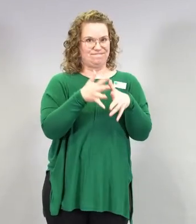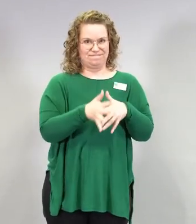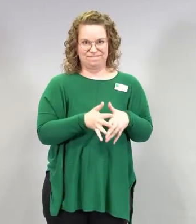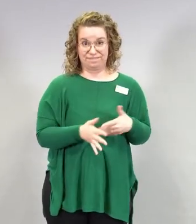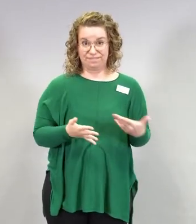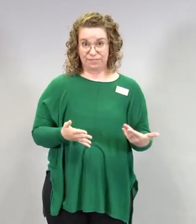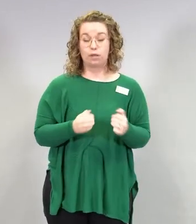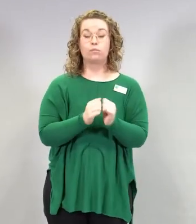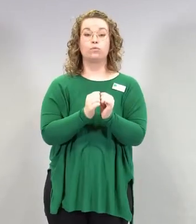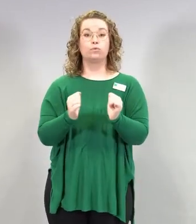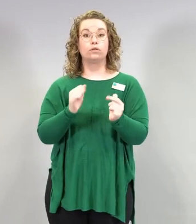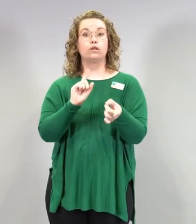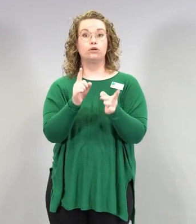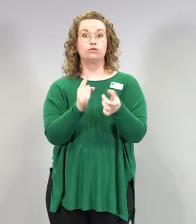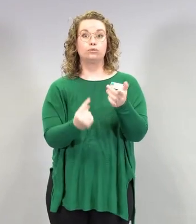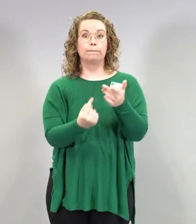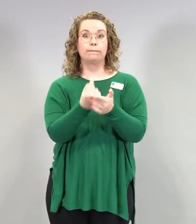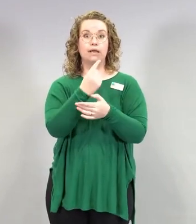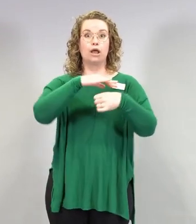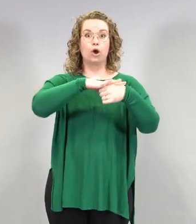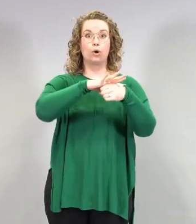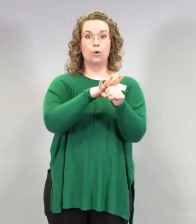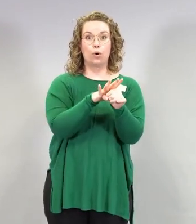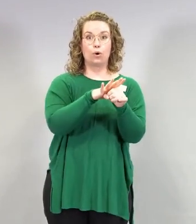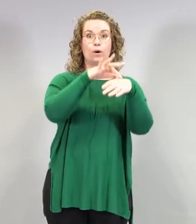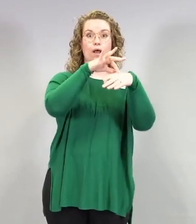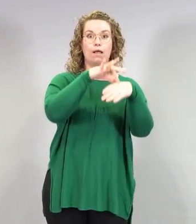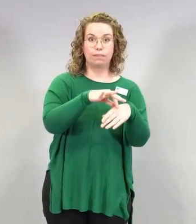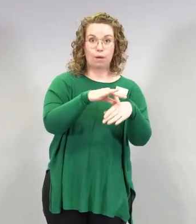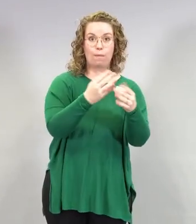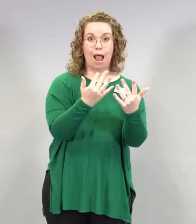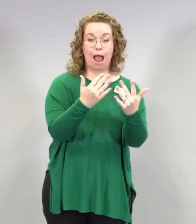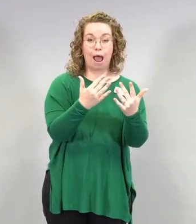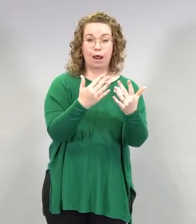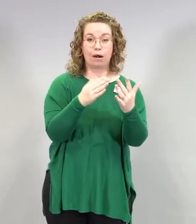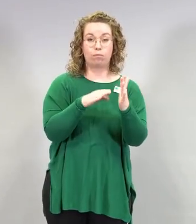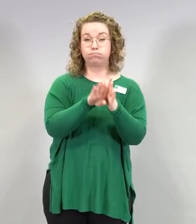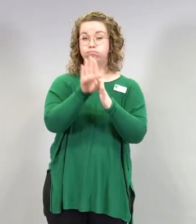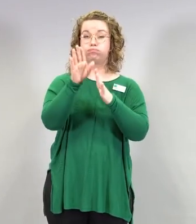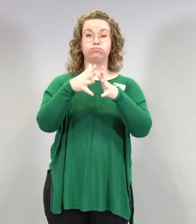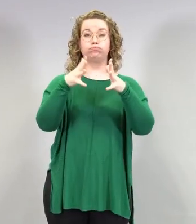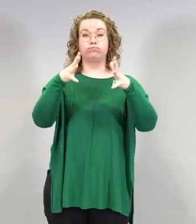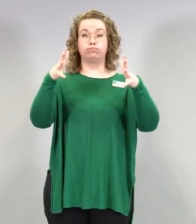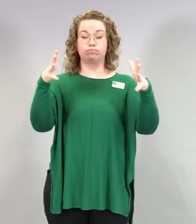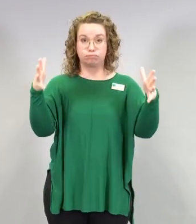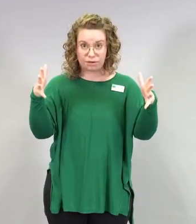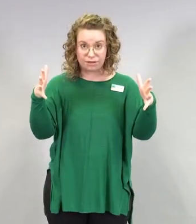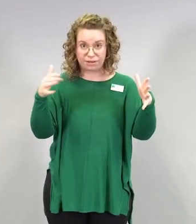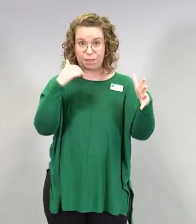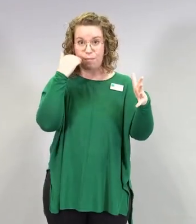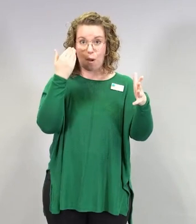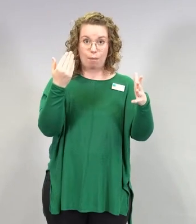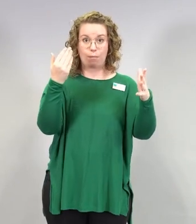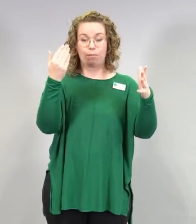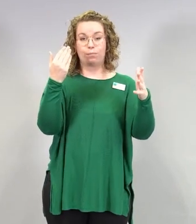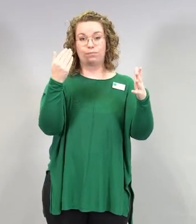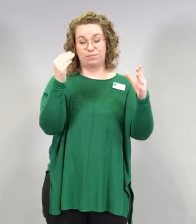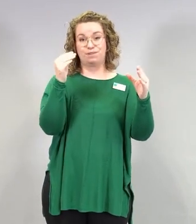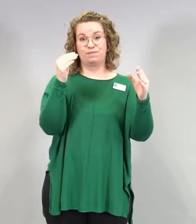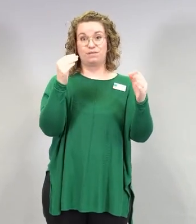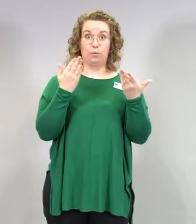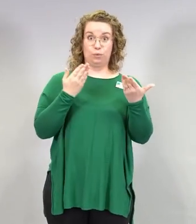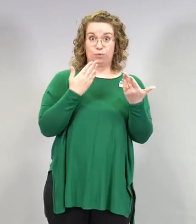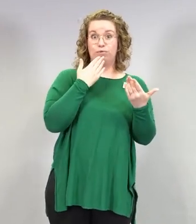meidän epidemiatilanne nousisi tässä, että tämä hyvä suunta, mikä nyt on, niin jos se kääntyisikin sitten pahaksi, niin sitten